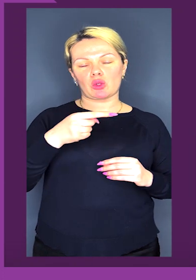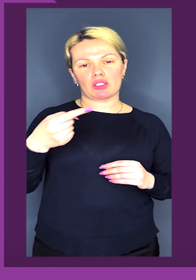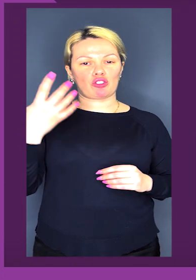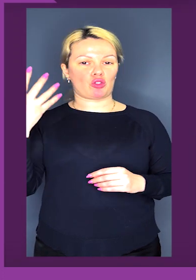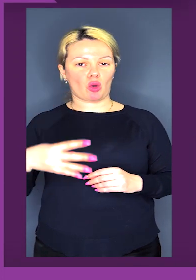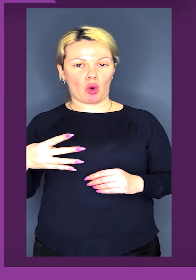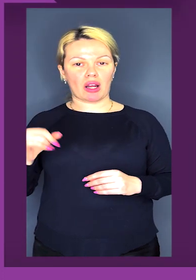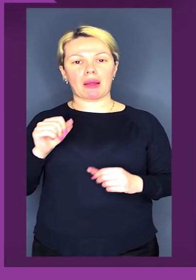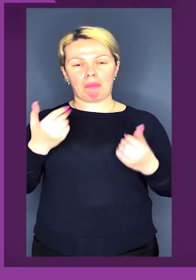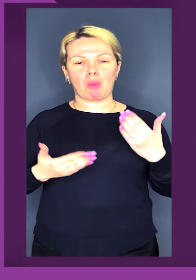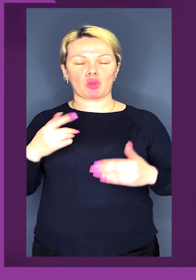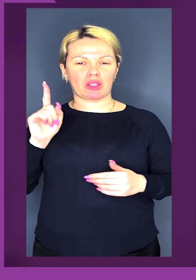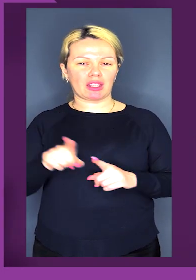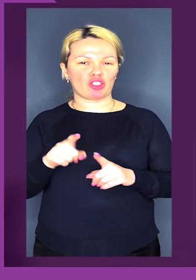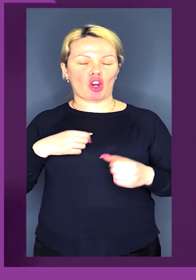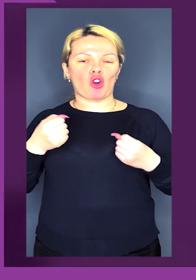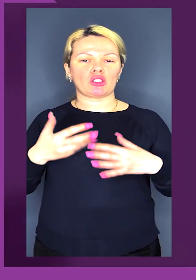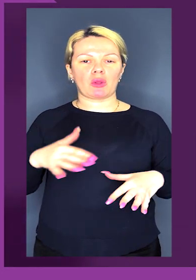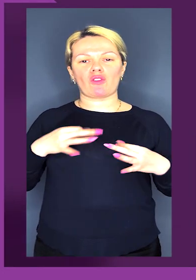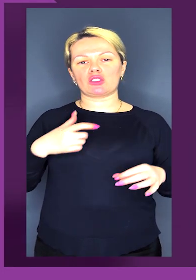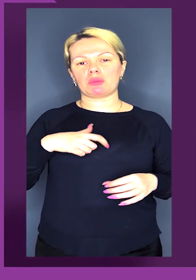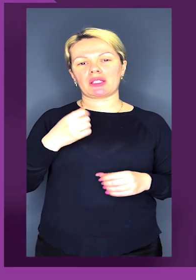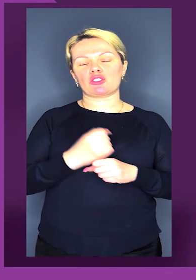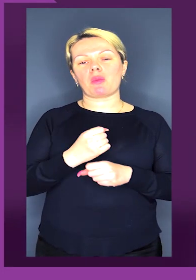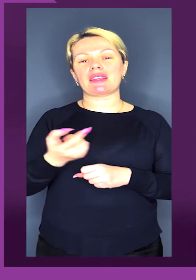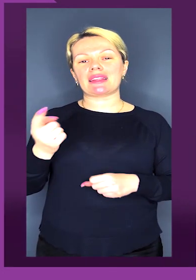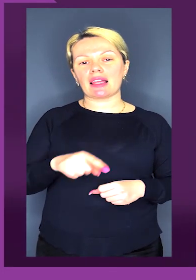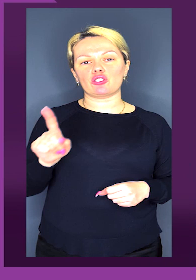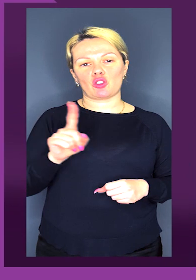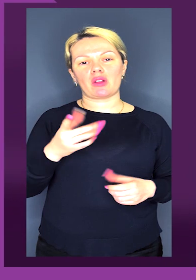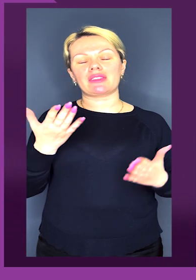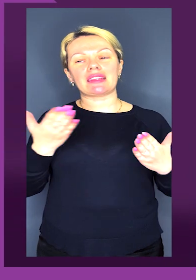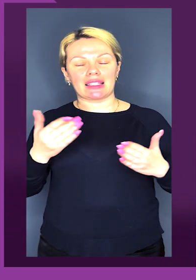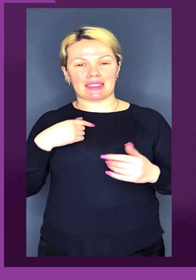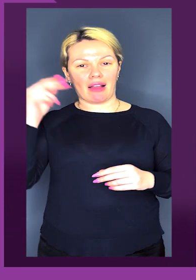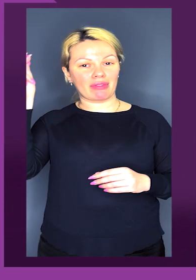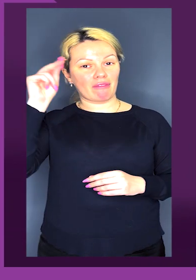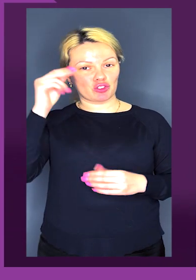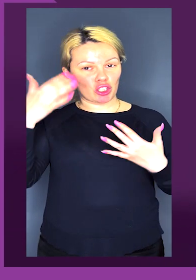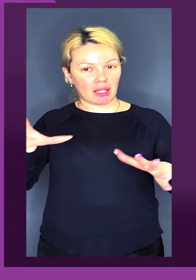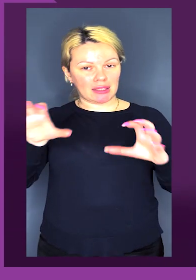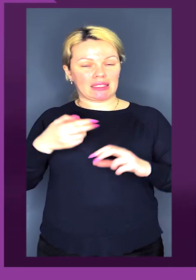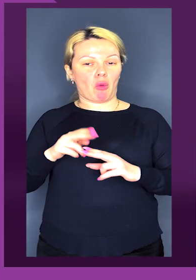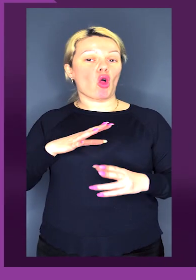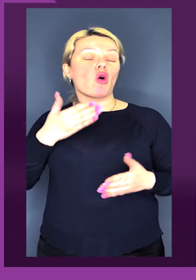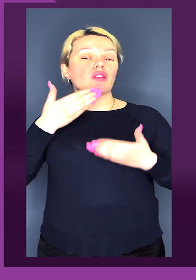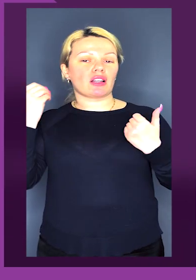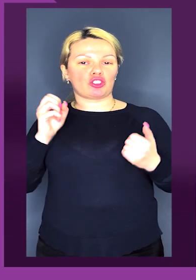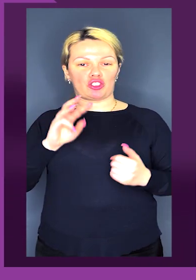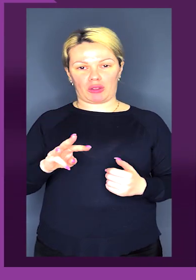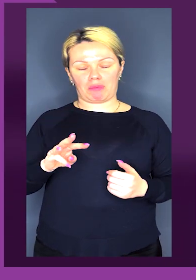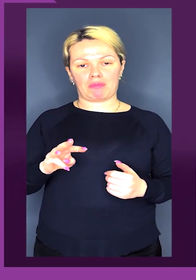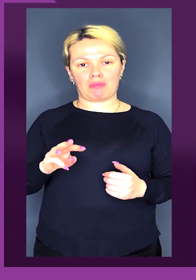.40. І мабуть, від того, що я розслабилась, я десь дозволила собі зробити те, що десь я навчилась. І це було легше,